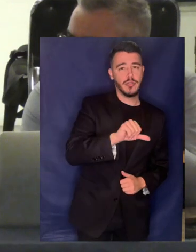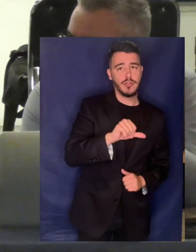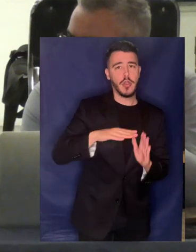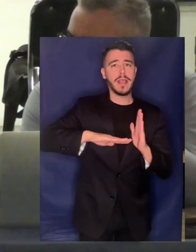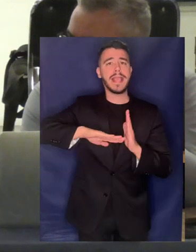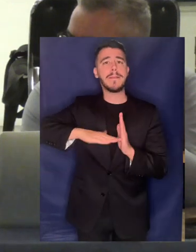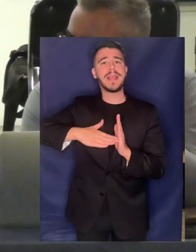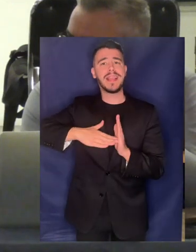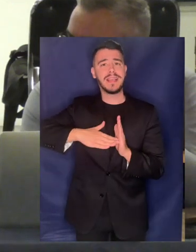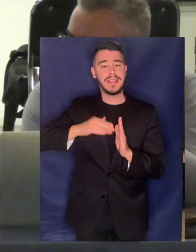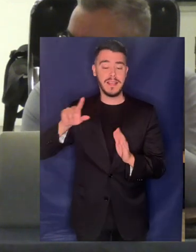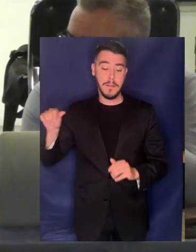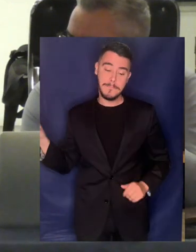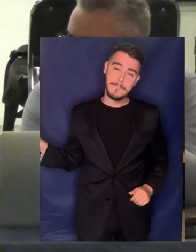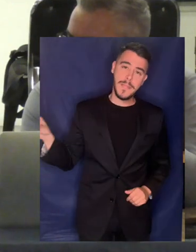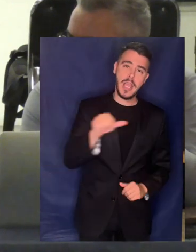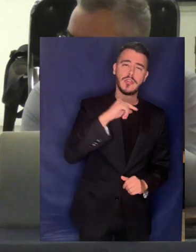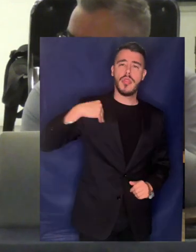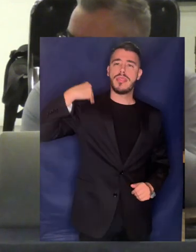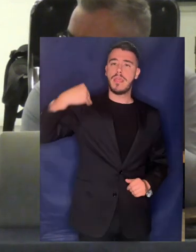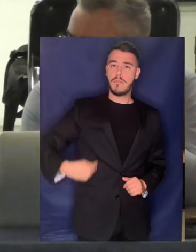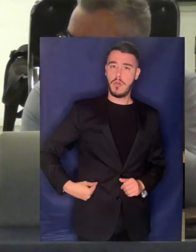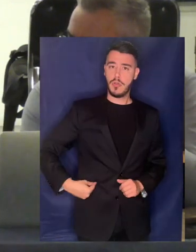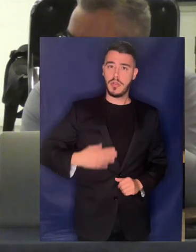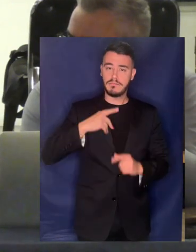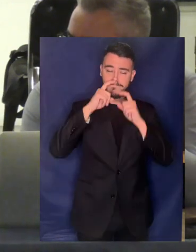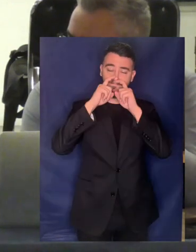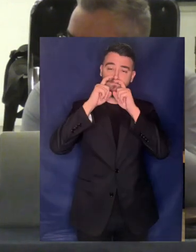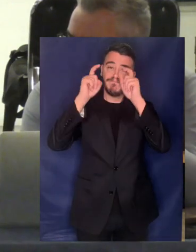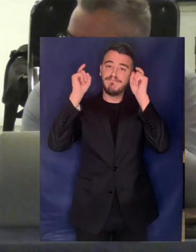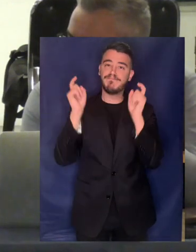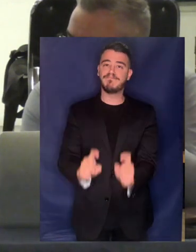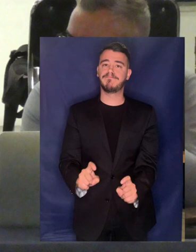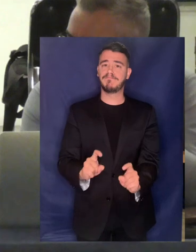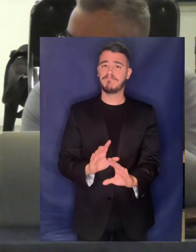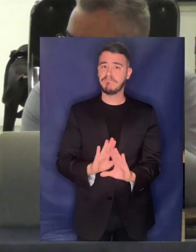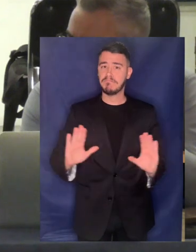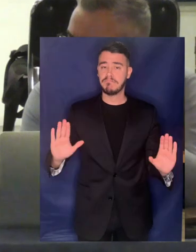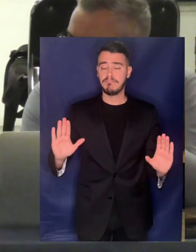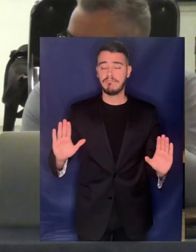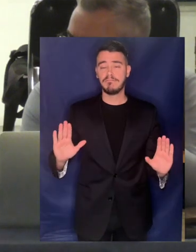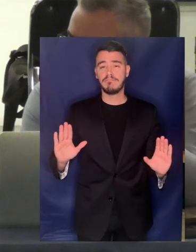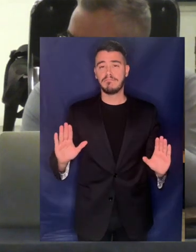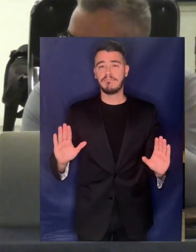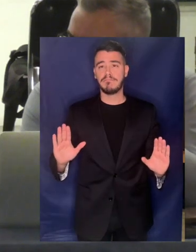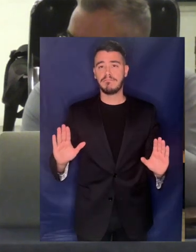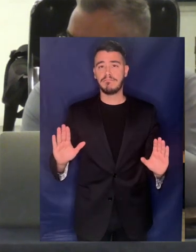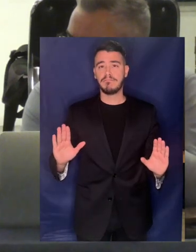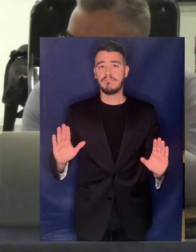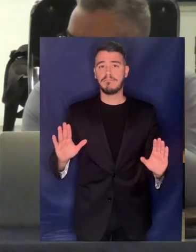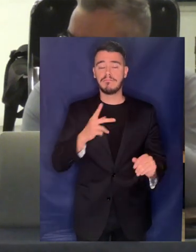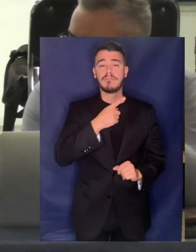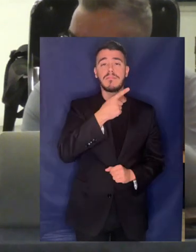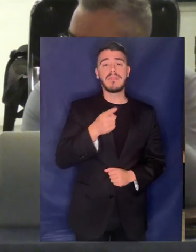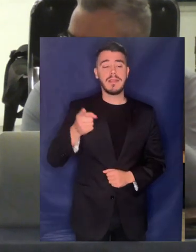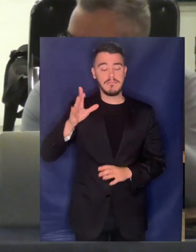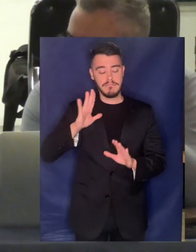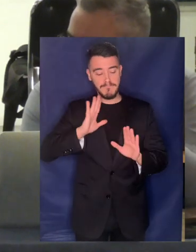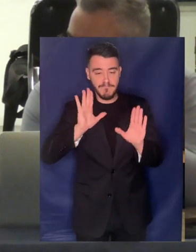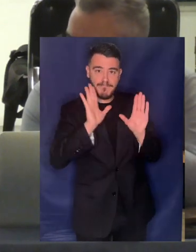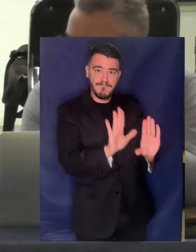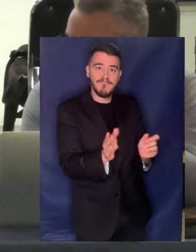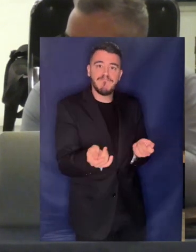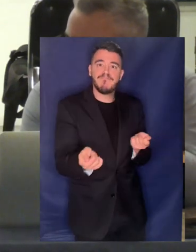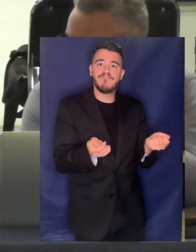έλεγχο πρέπει να εξακολουθήσει και να εξασφαλίζεται στο μέλλον χωρίς κανέναν περιορισμό και να παραμείνει υποτοπική διαχείριση